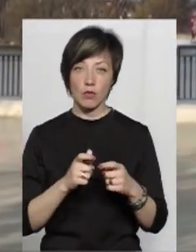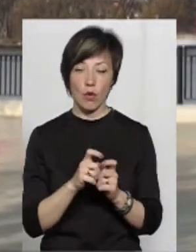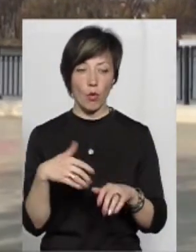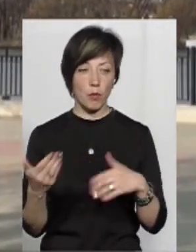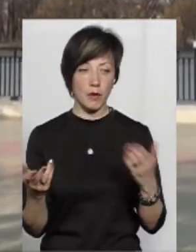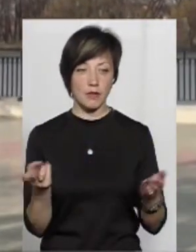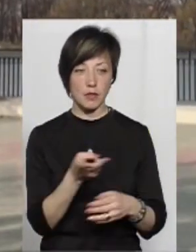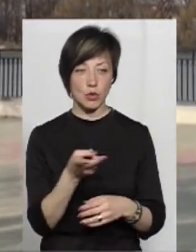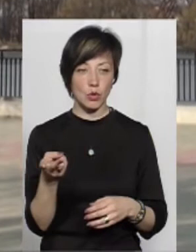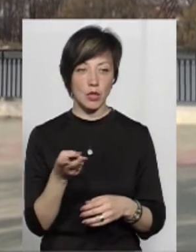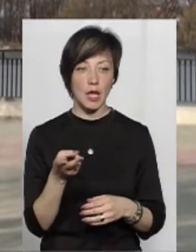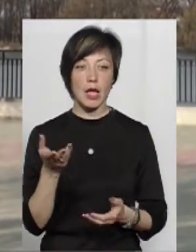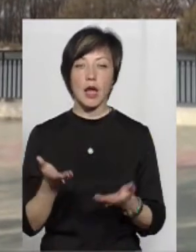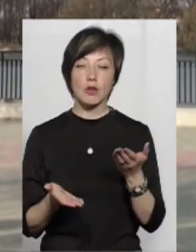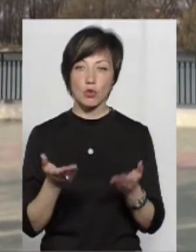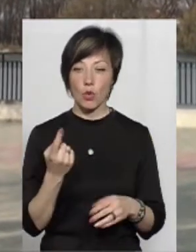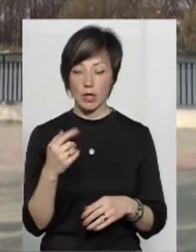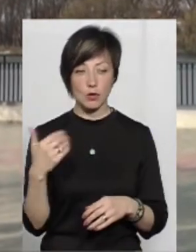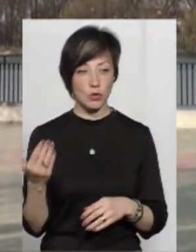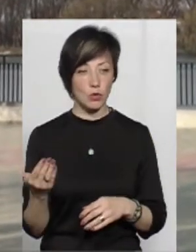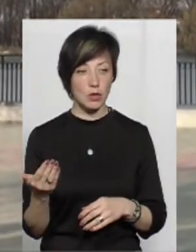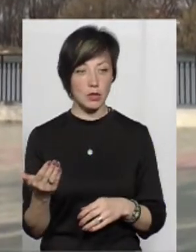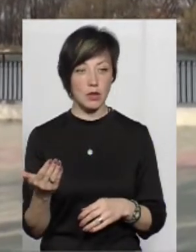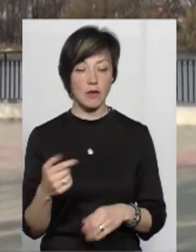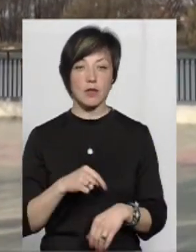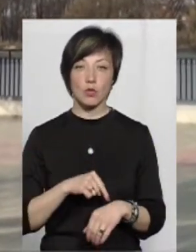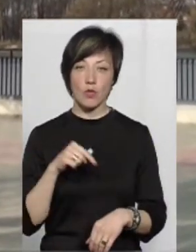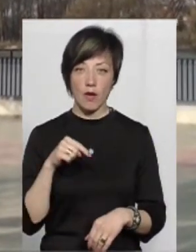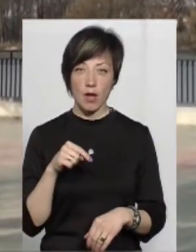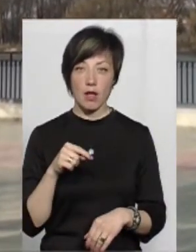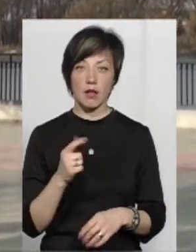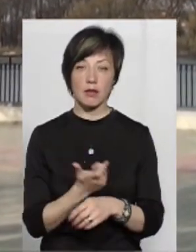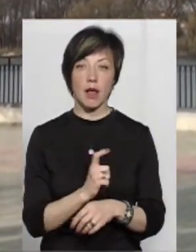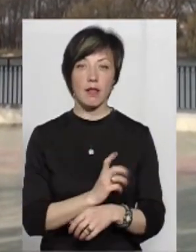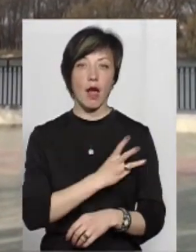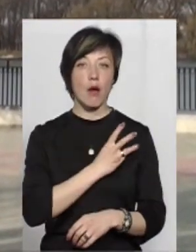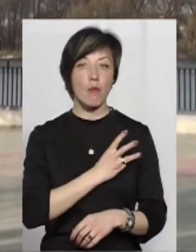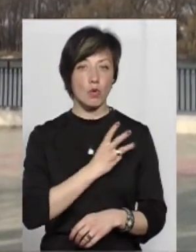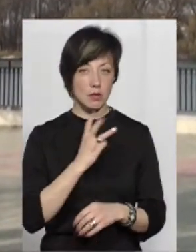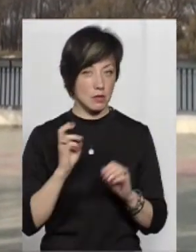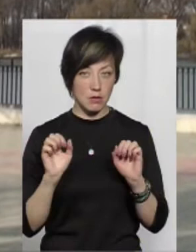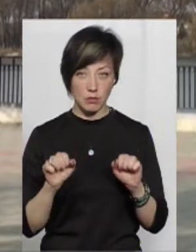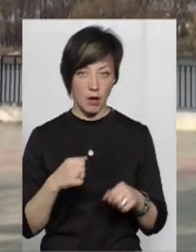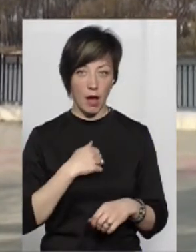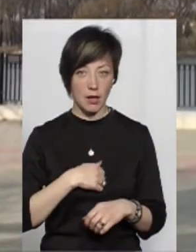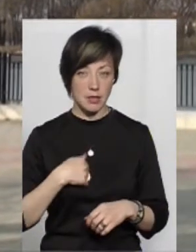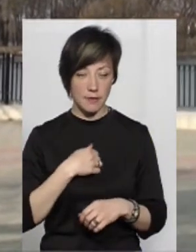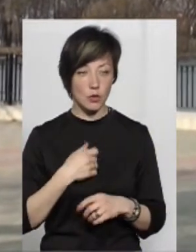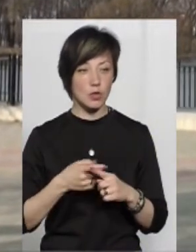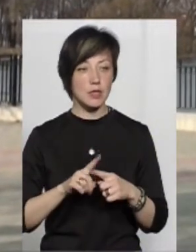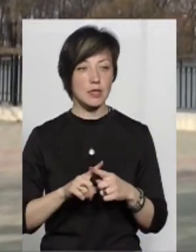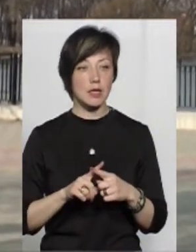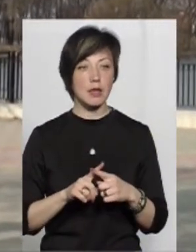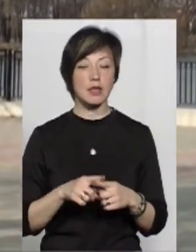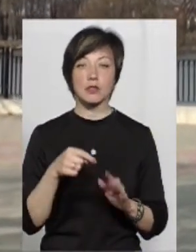обидві сторони. Якщо одна із сторон відреагувала надто емоційно, інколи ми можемо говорити агресивно, це, скоріше